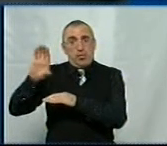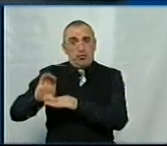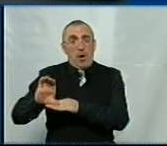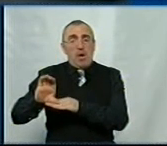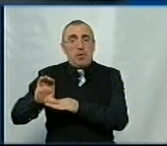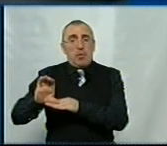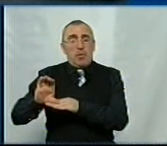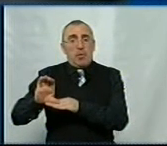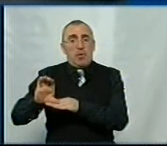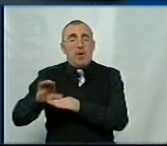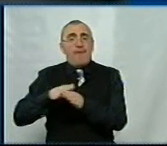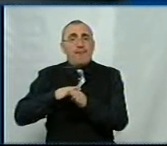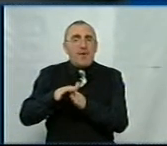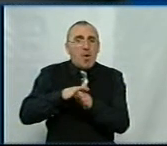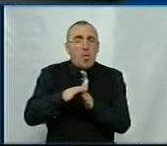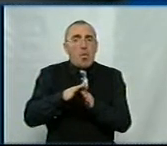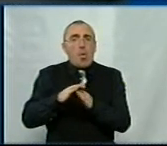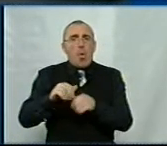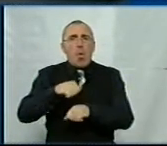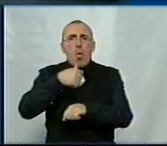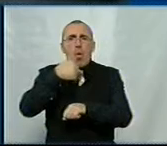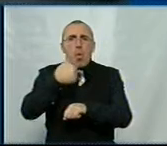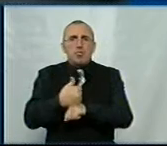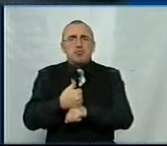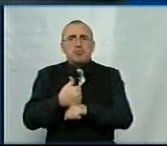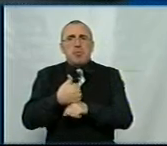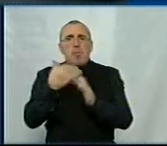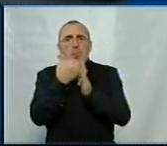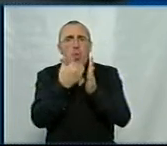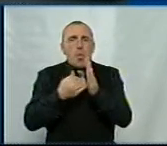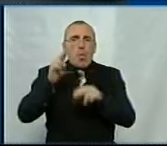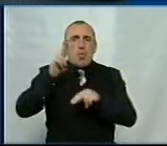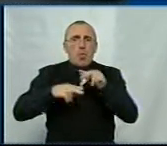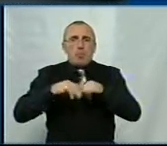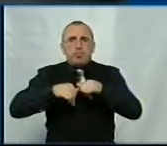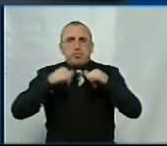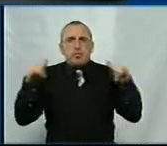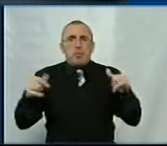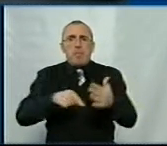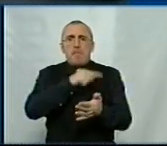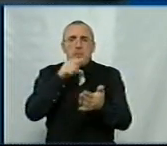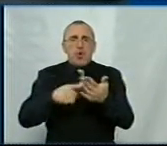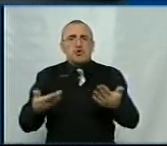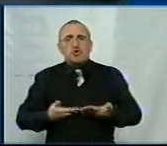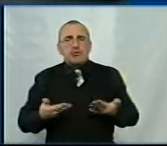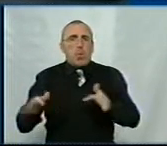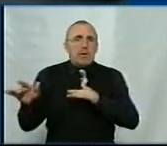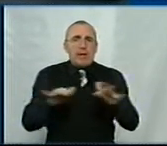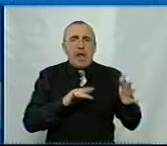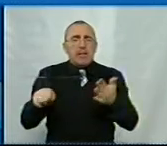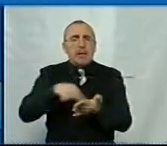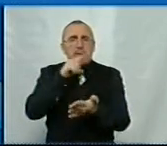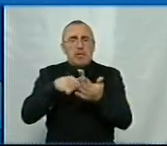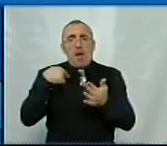виконання основних програм розбудови міста, забезпечення життєдіяльності міста. Я